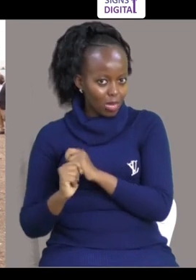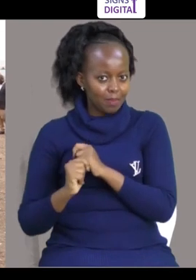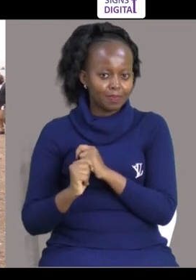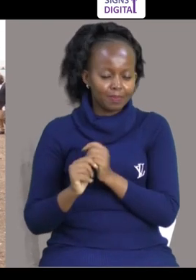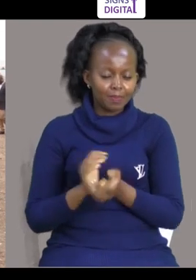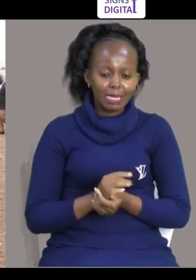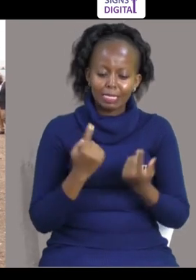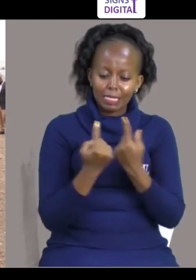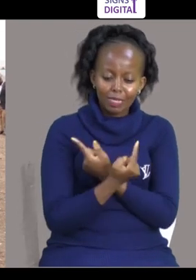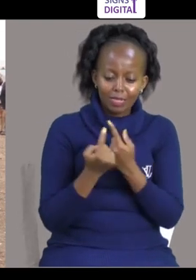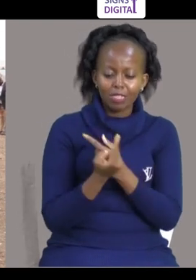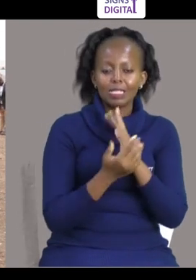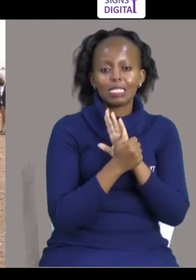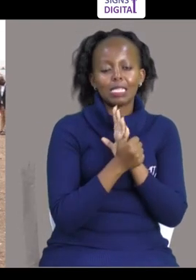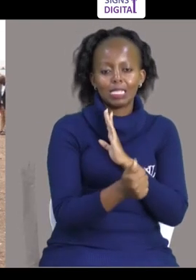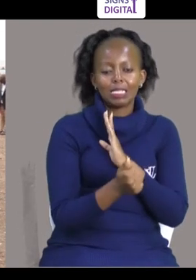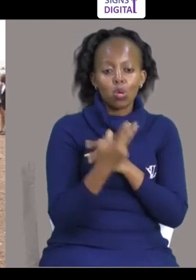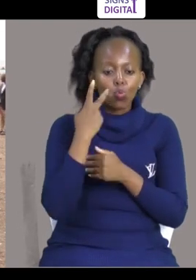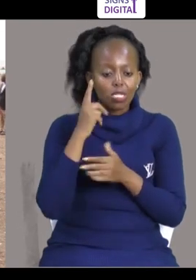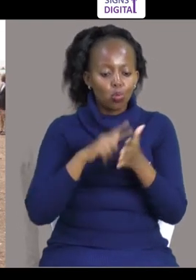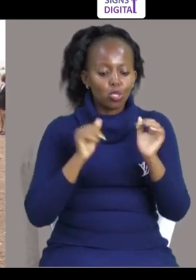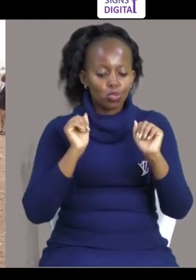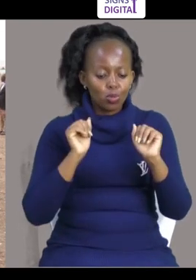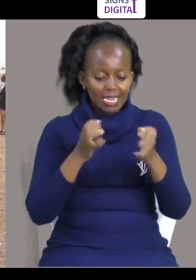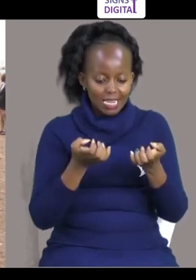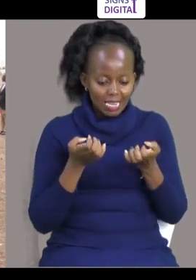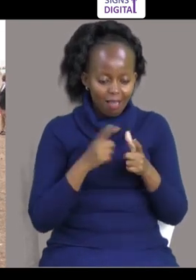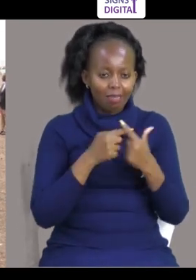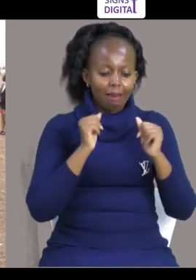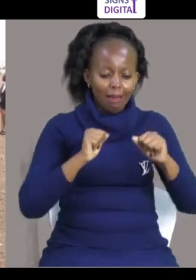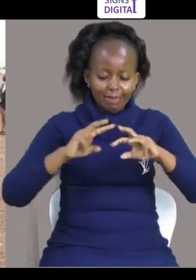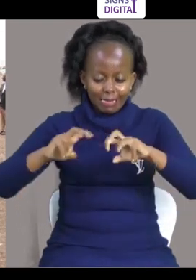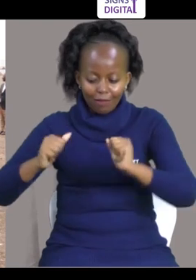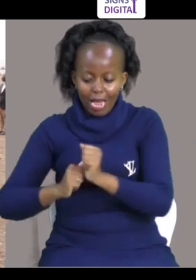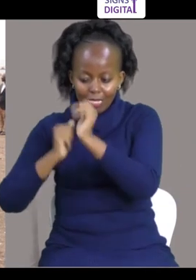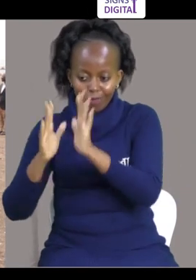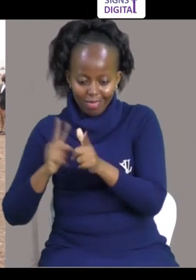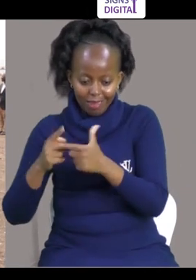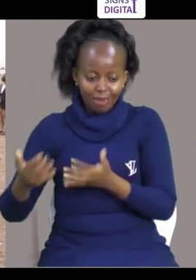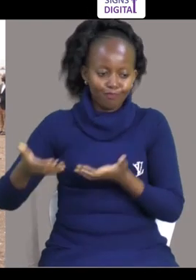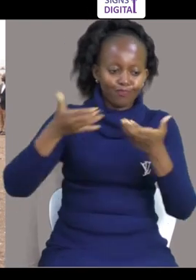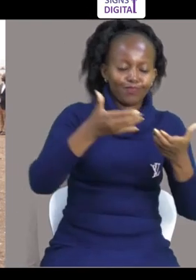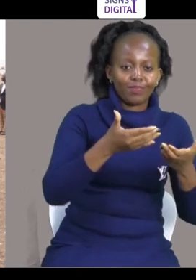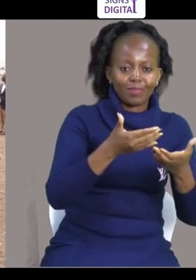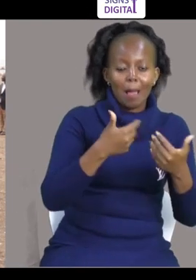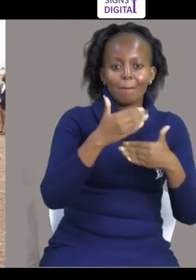Kukua Samaki Kwa Hivyo Pimu Pimu Leo Inaugia Kukusu Innovation